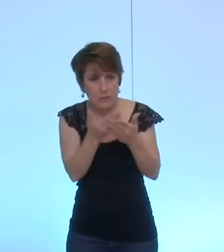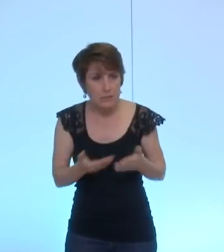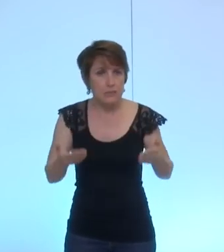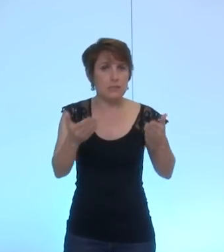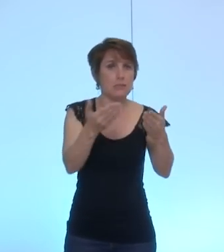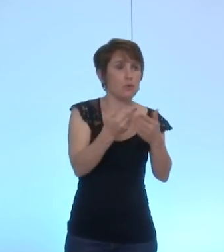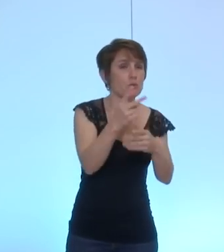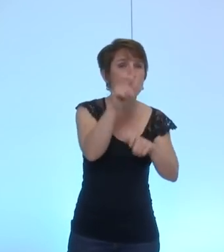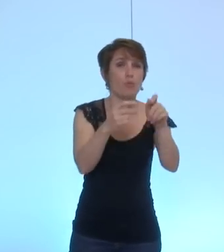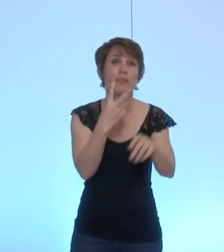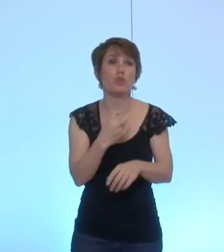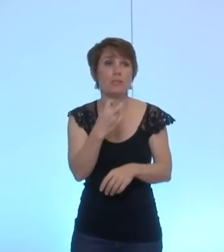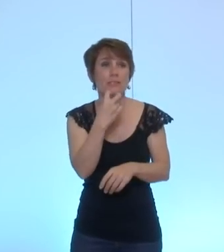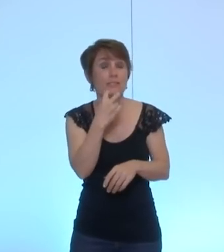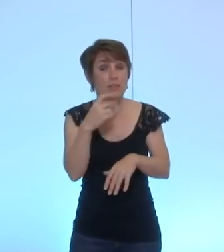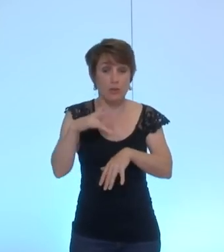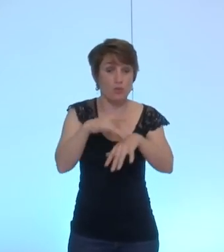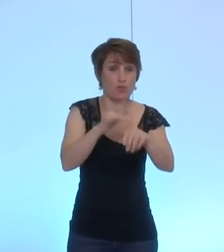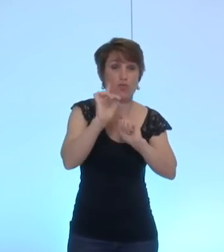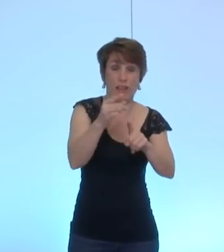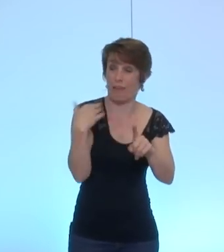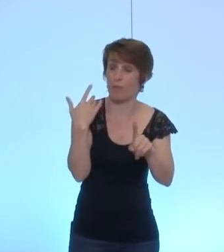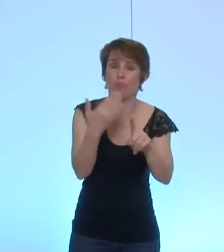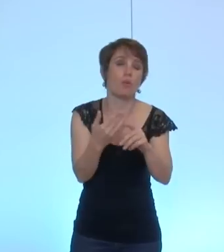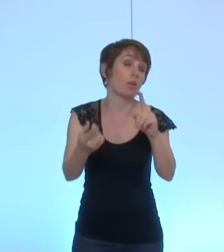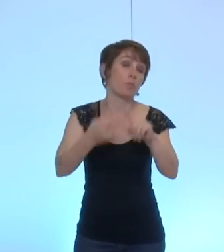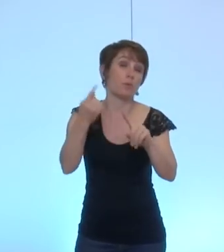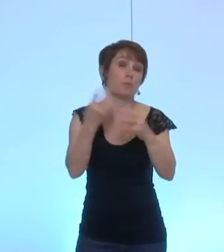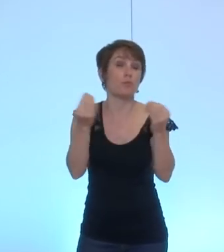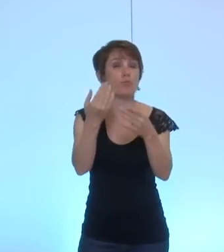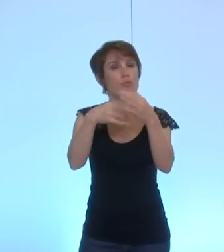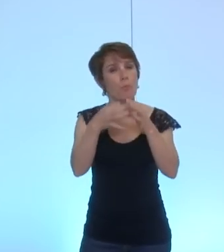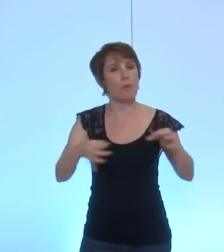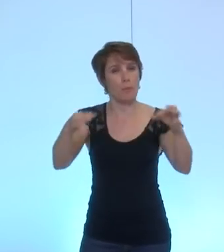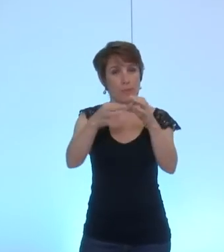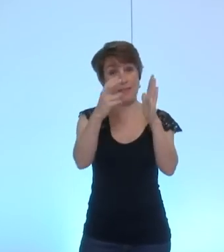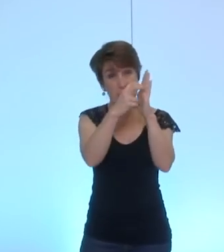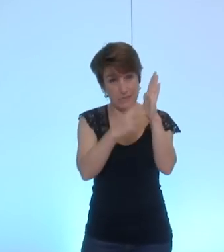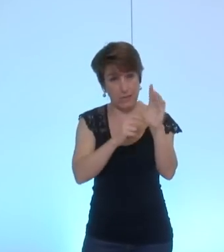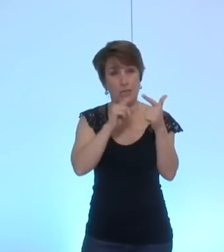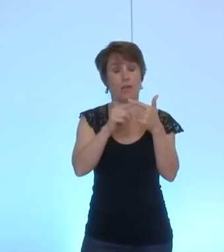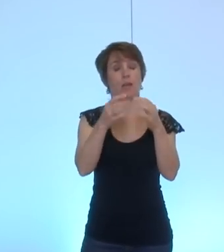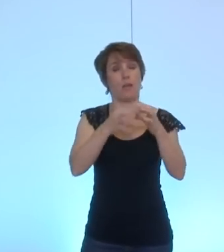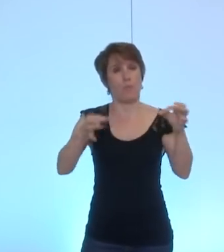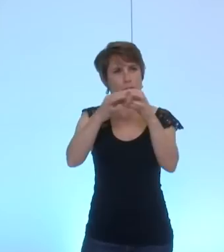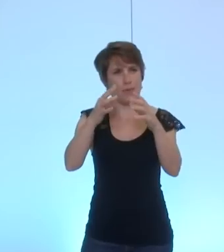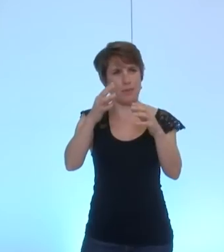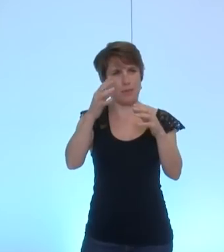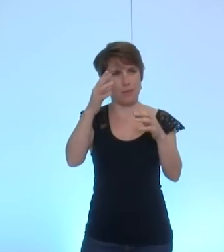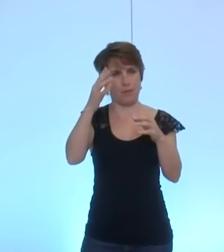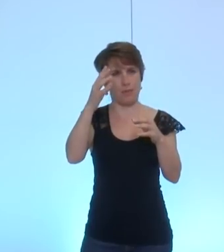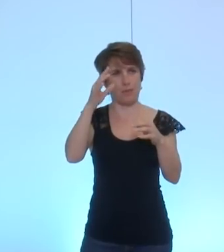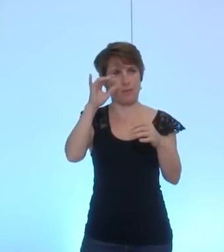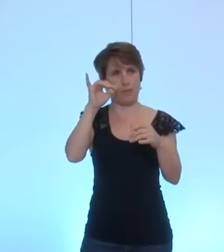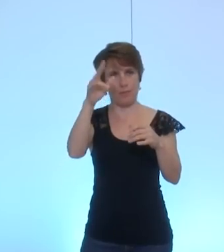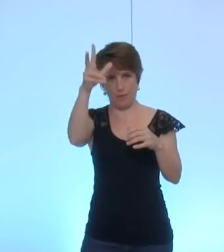touchées par les conflits armés cet été particulièrement en Irak et en Syrie on pourrait aussi citer l'Ukraine et